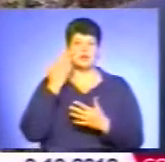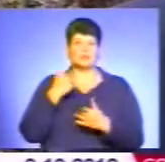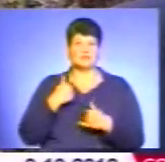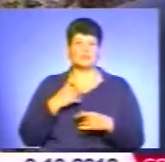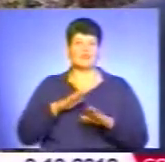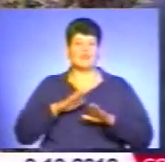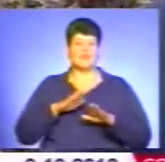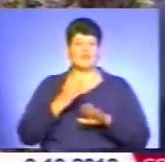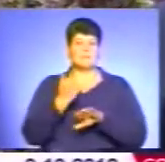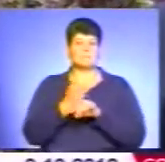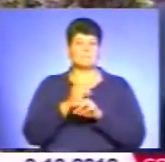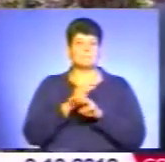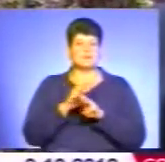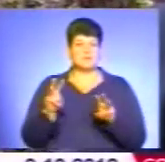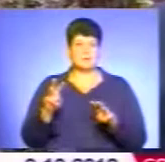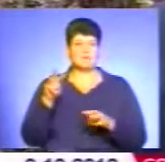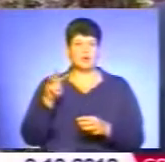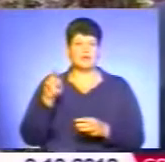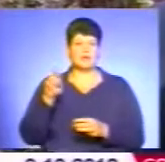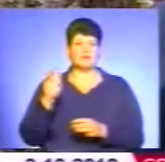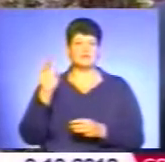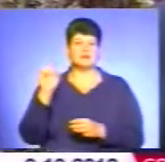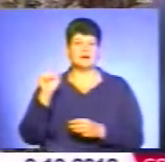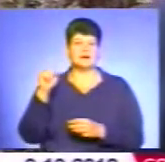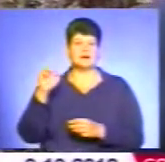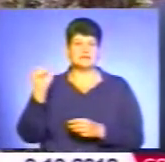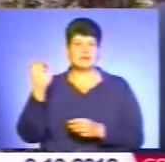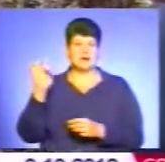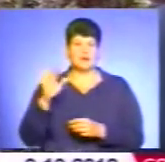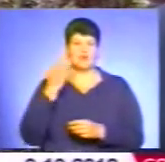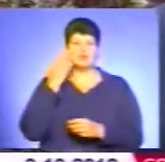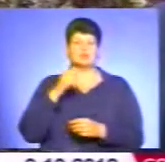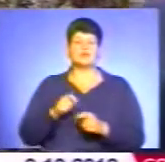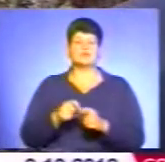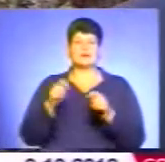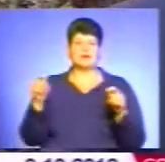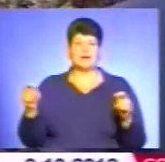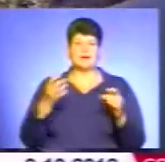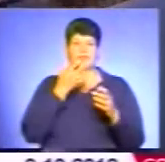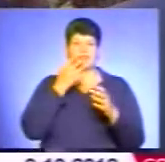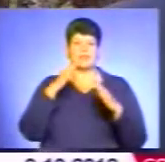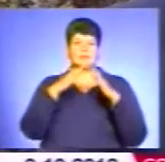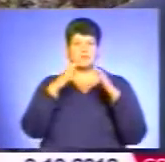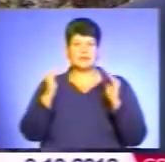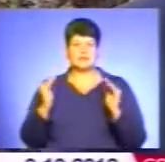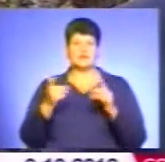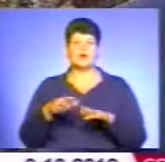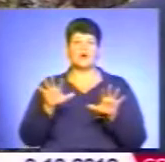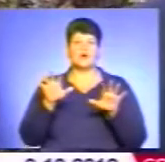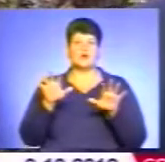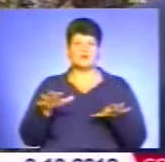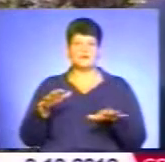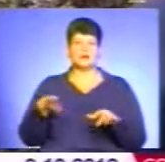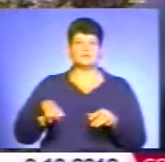'єр Микола Янович Азаров, це коли було відкриття теплиці, то голова адміністрації